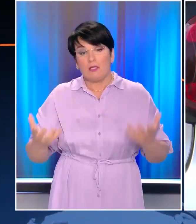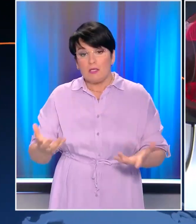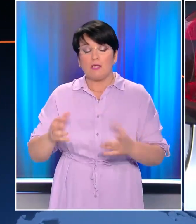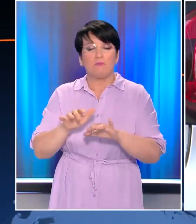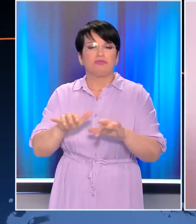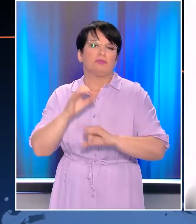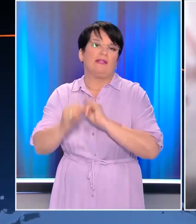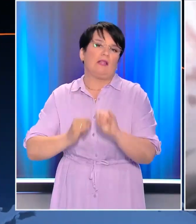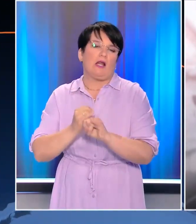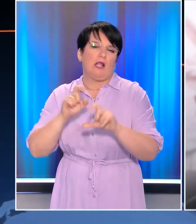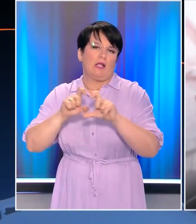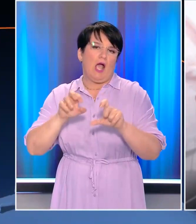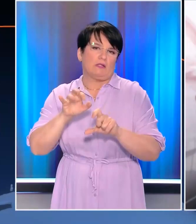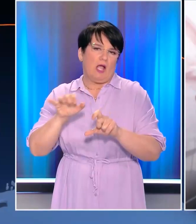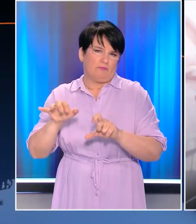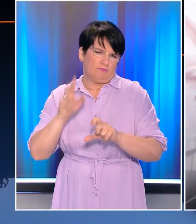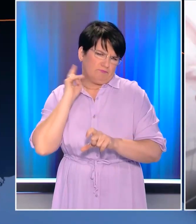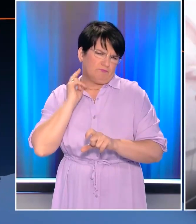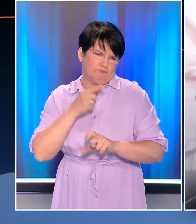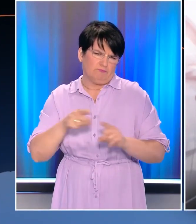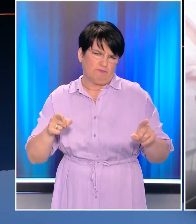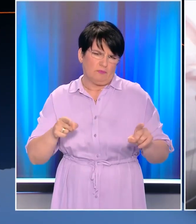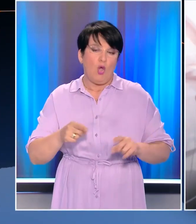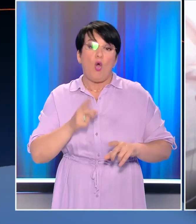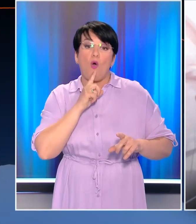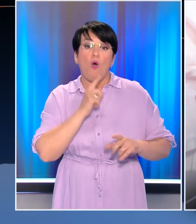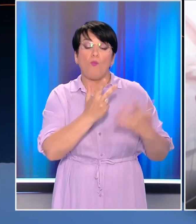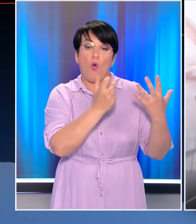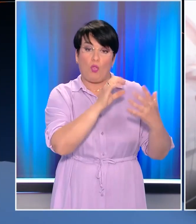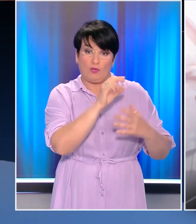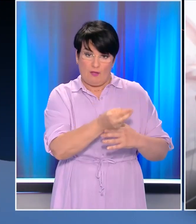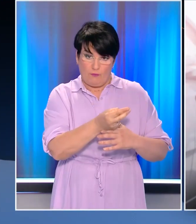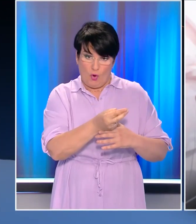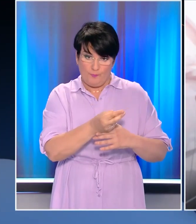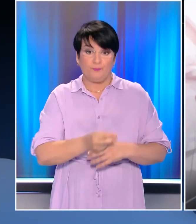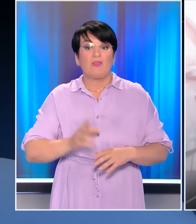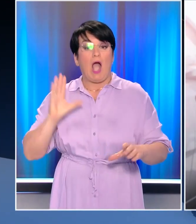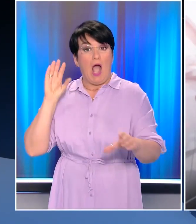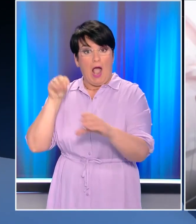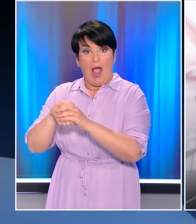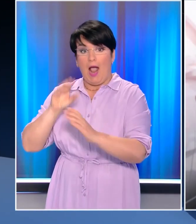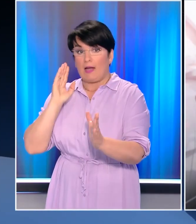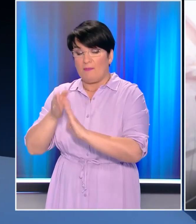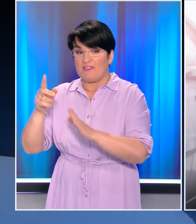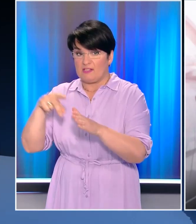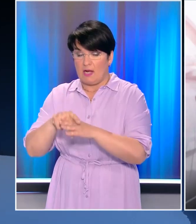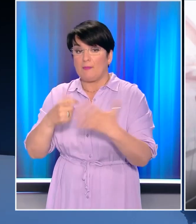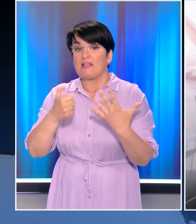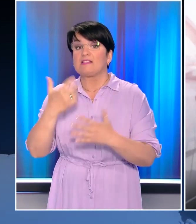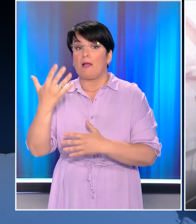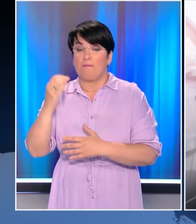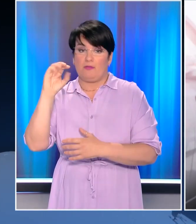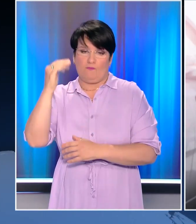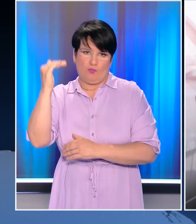ψηφιακή κάρτα. Η συνολική επιδότηση για όποιον πάρει την Άιλη κάρτα θα είναι 80 ευρώ ενώ αν λάβει τα χρήματα απευθείας στην τράπεζα το ποσό θα είναι